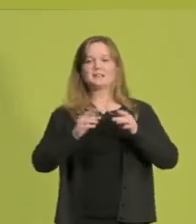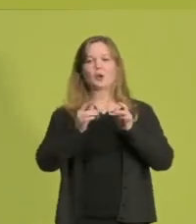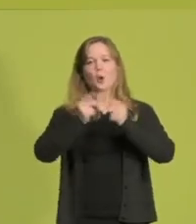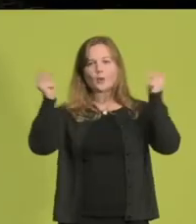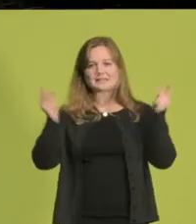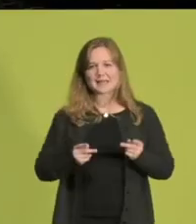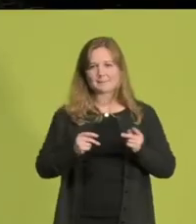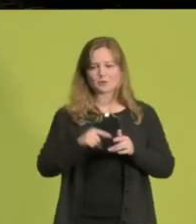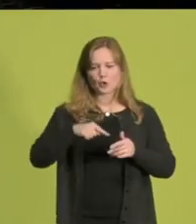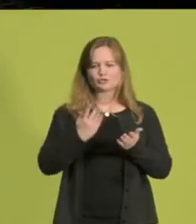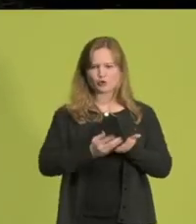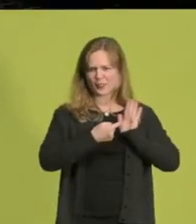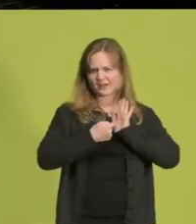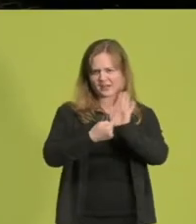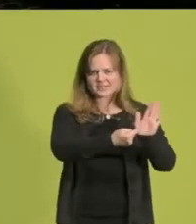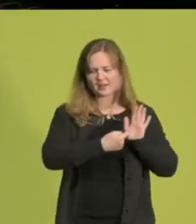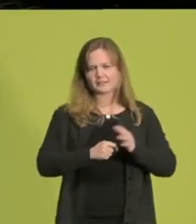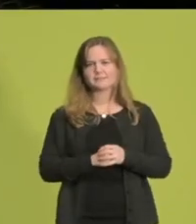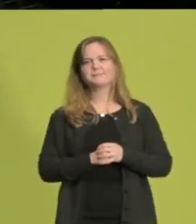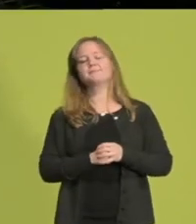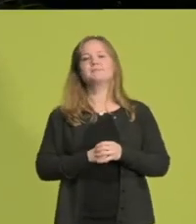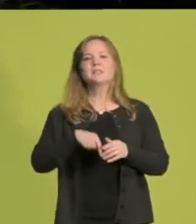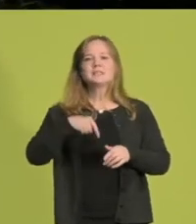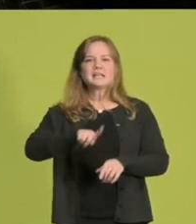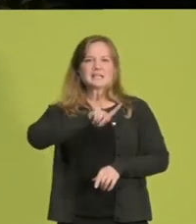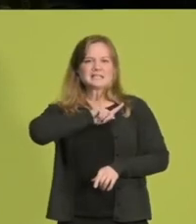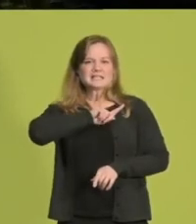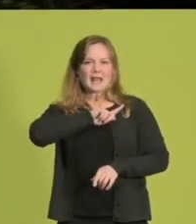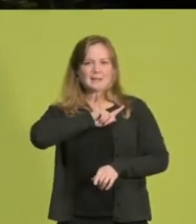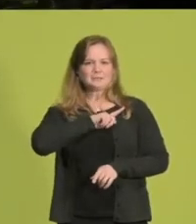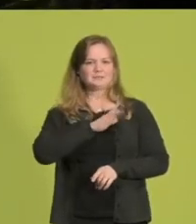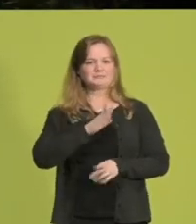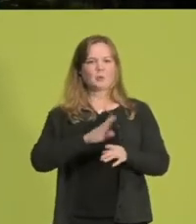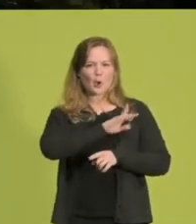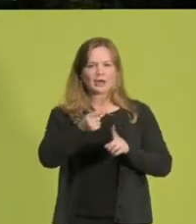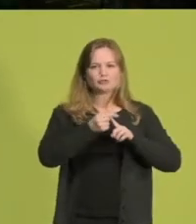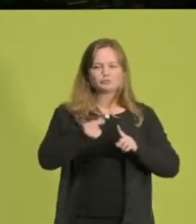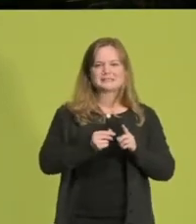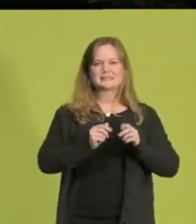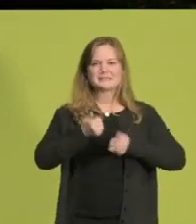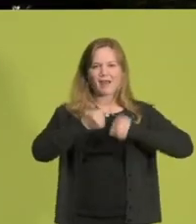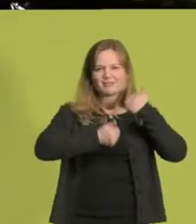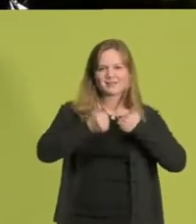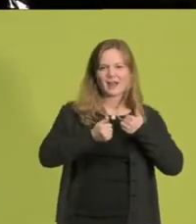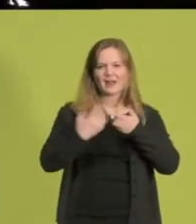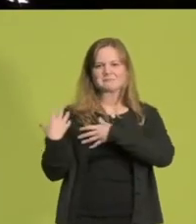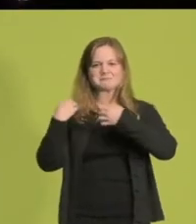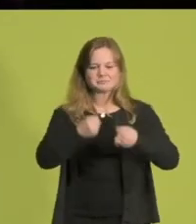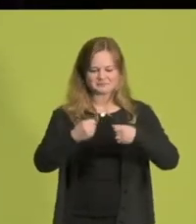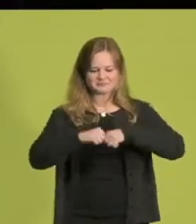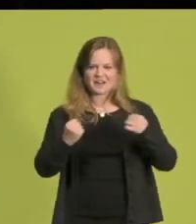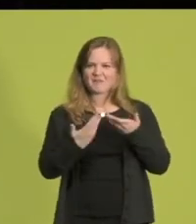heute belegt. Ich will euch sagen, was ich als Mona und als eure mögliche Spitzenkandidatin in diesem Landtagswahlkampf mitbringen will.